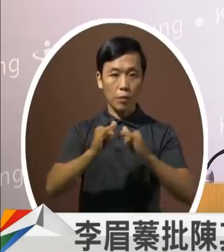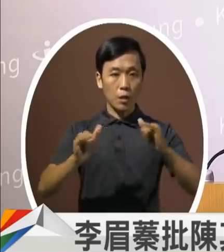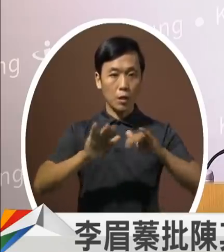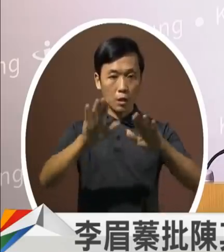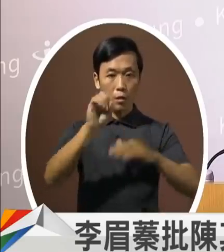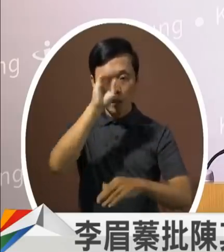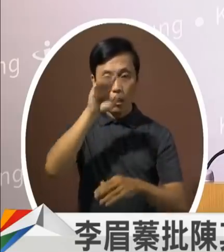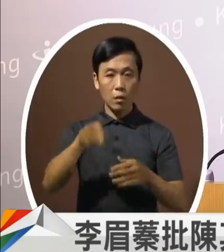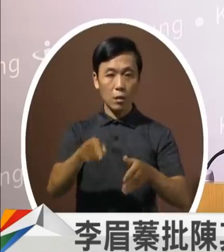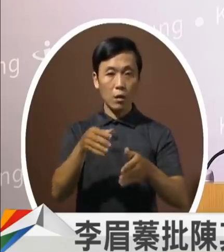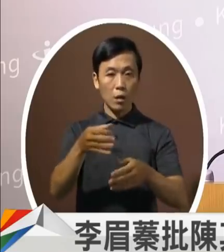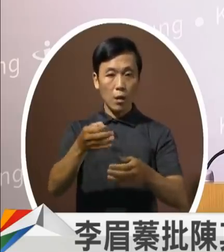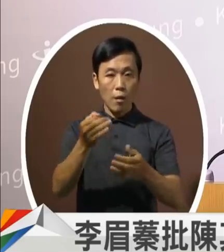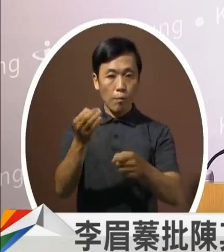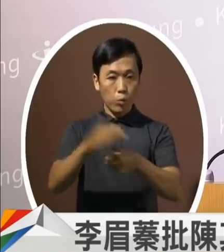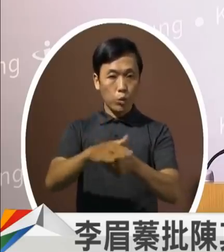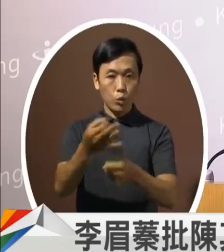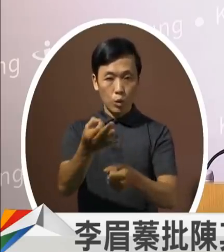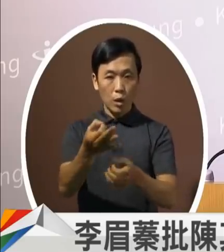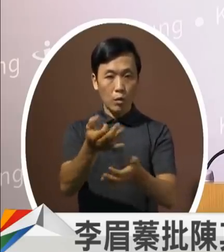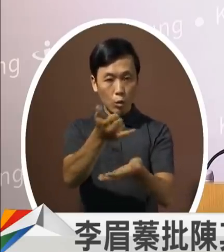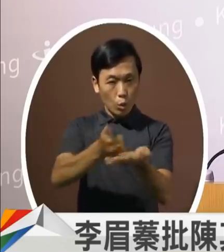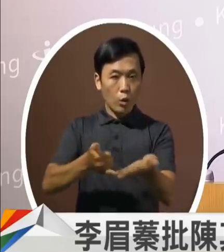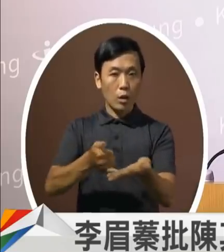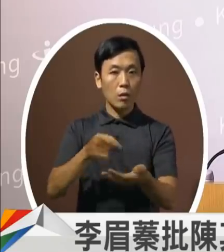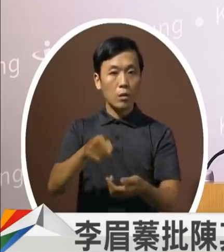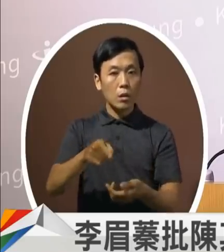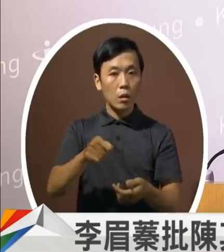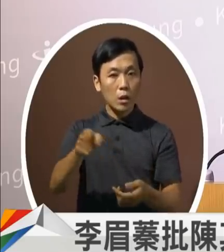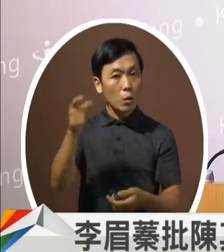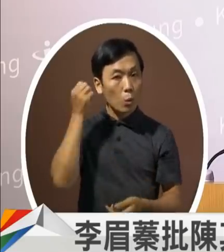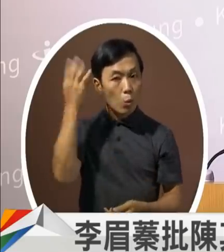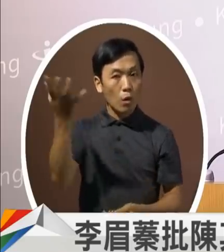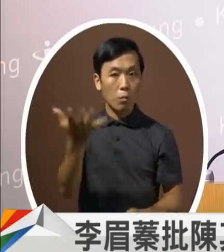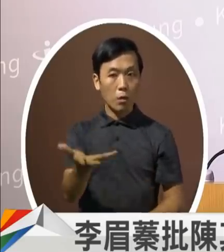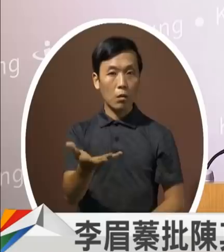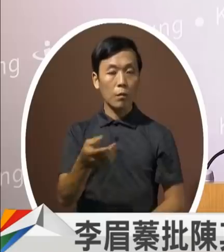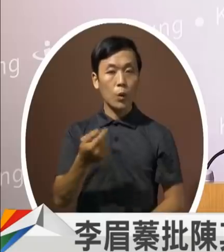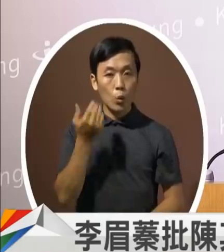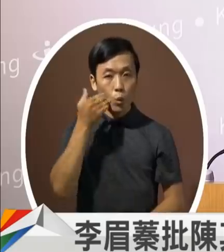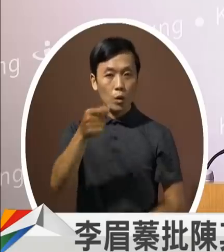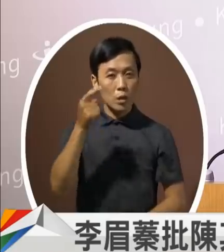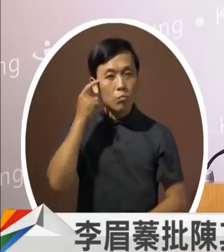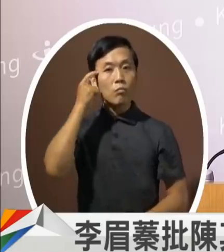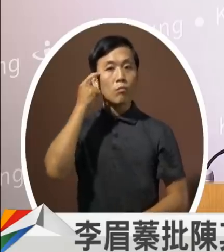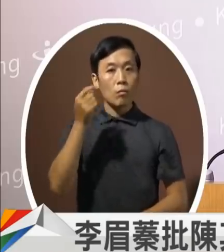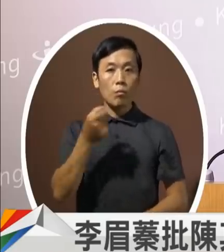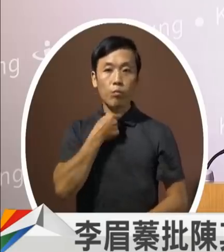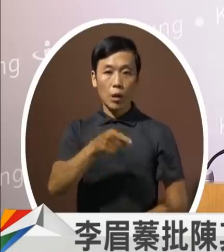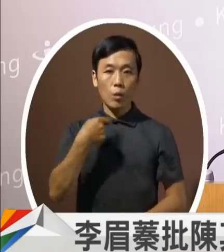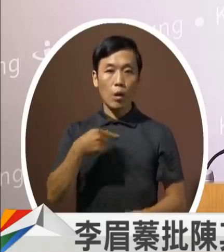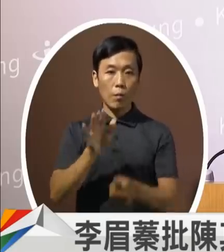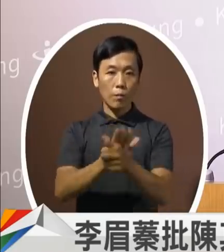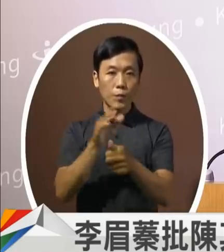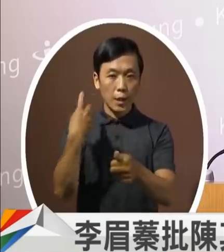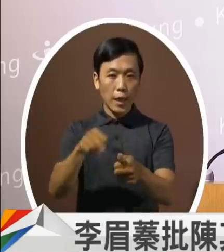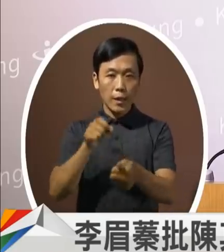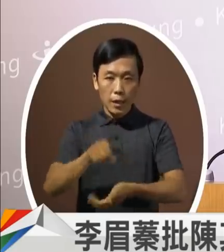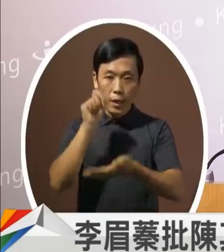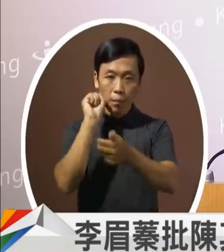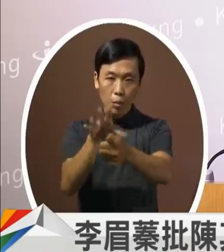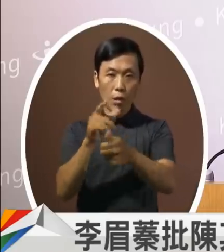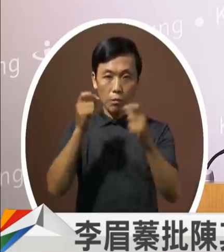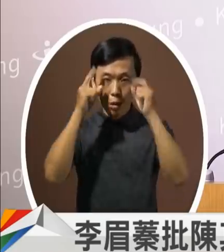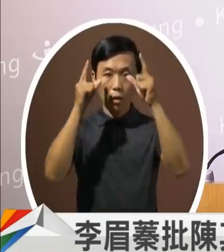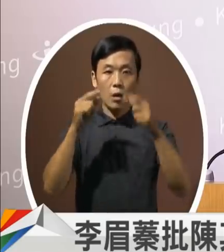把这样的补助款退回去这件事情难道是忘了吗如果不愿意想起来我帮你复习一下马英